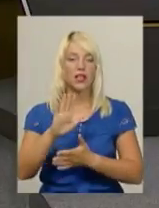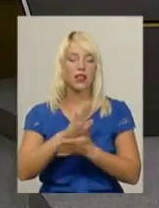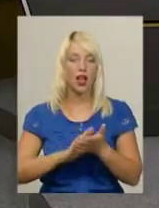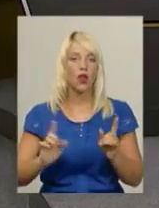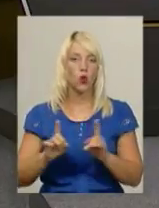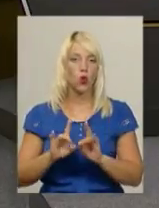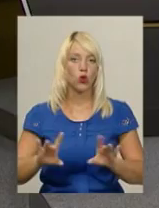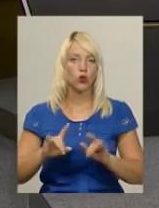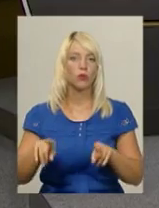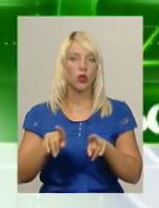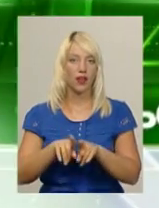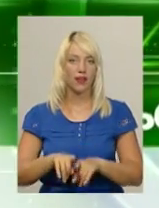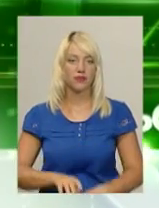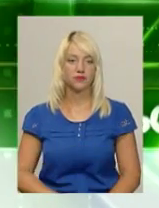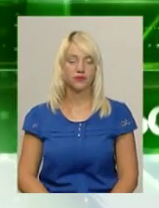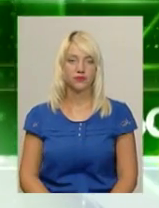коротко про таке.